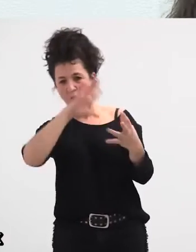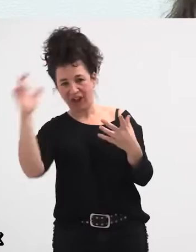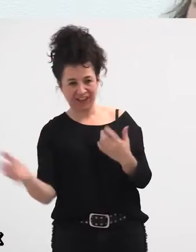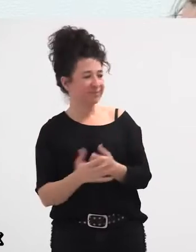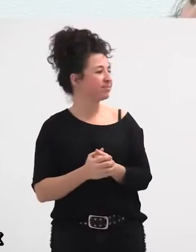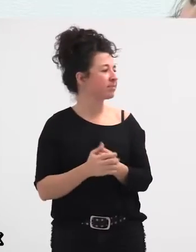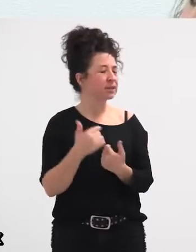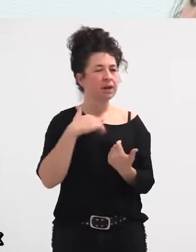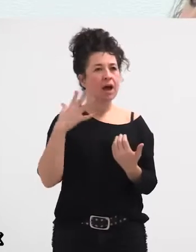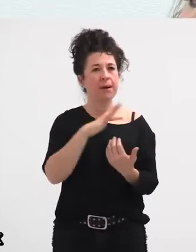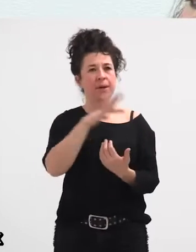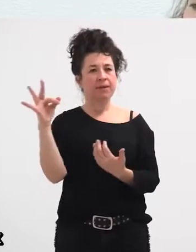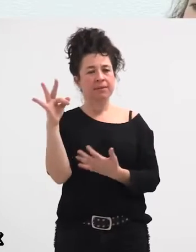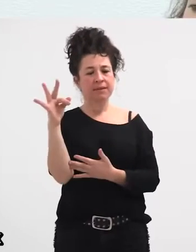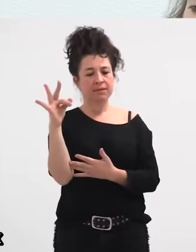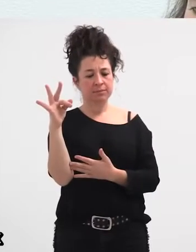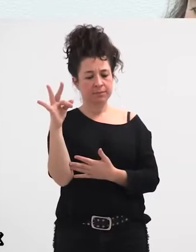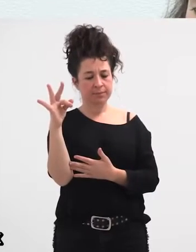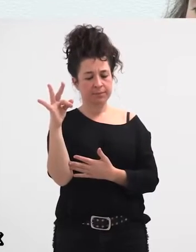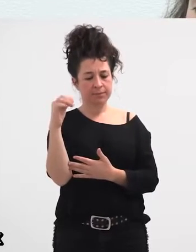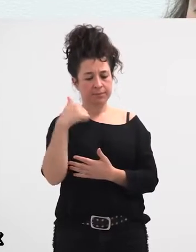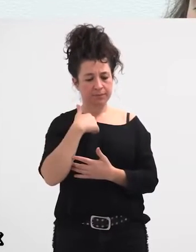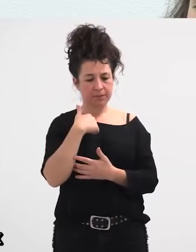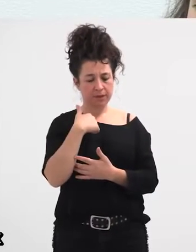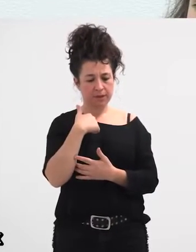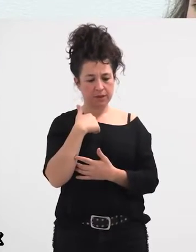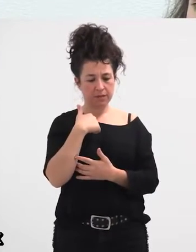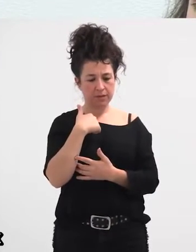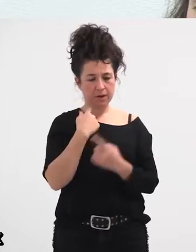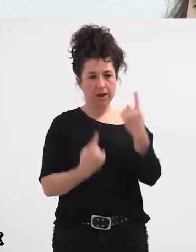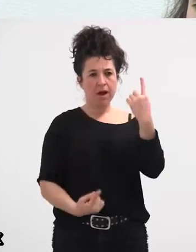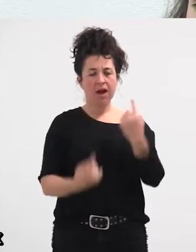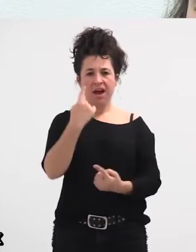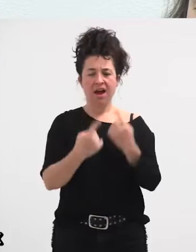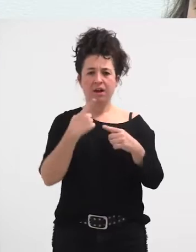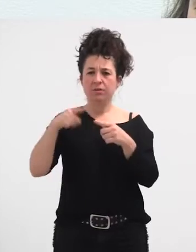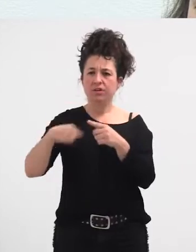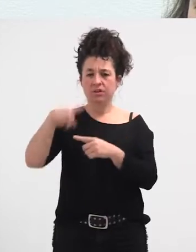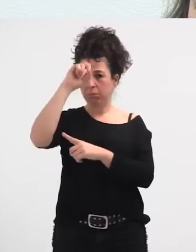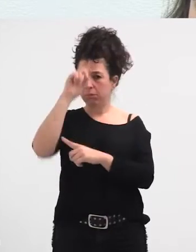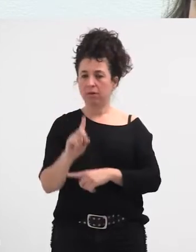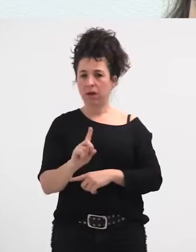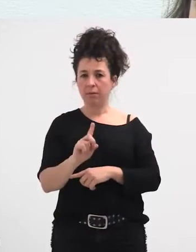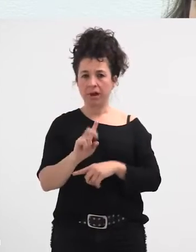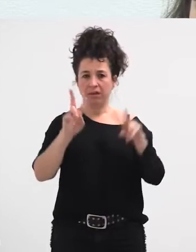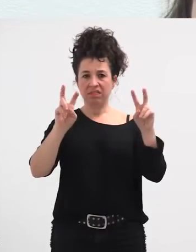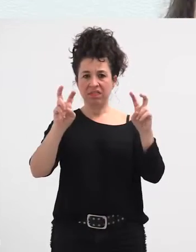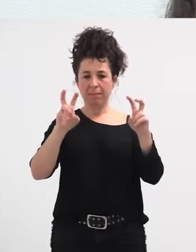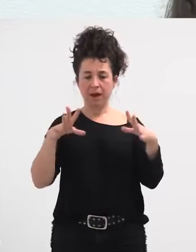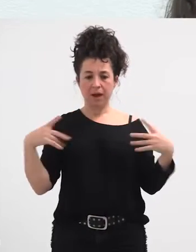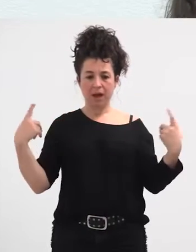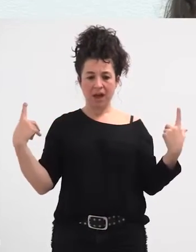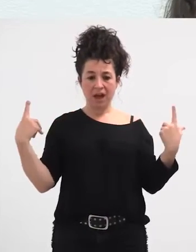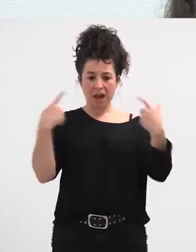nik idatzi behar nuen horretaz, para ziren gauza batzuk, ez nekizkienak gatazkaren